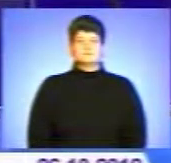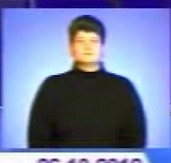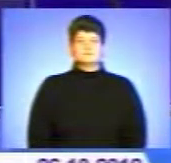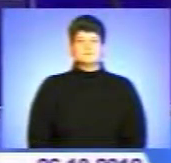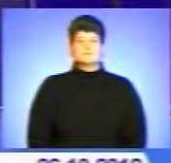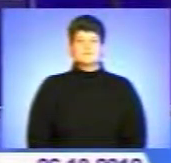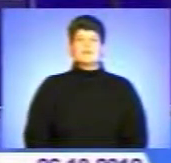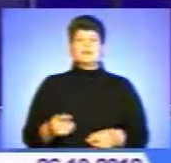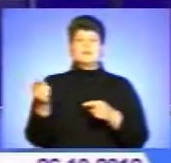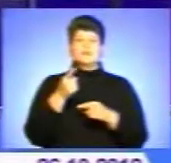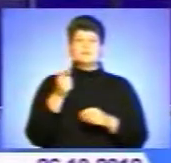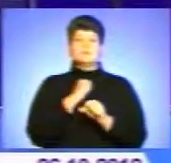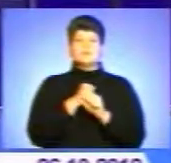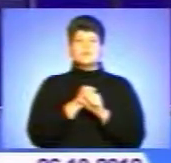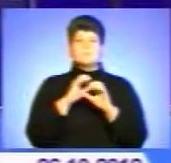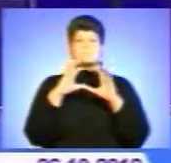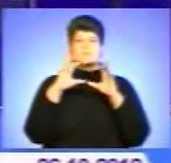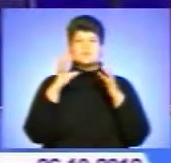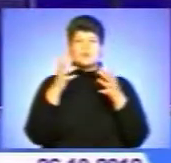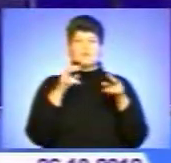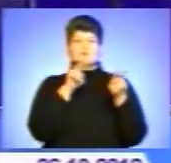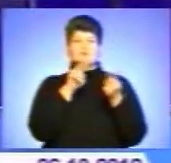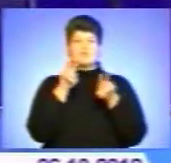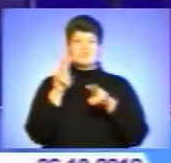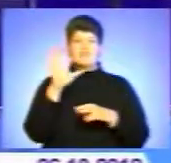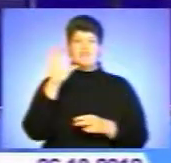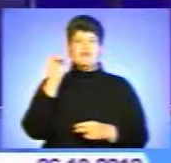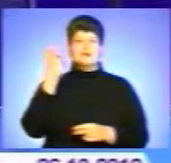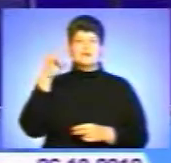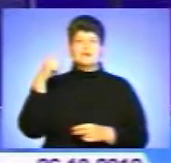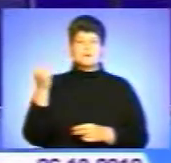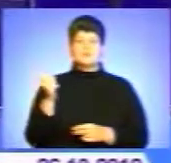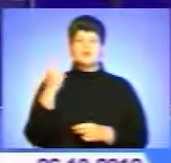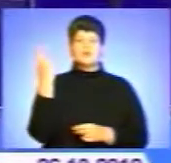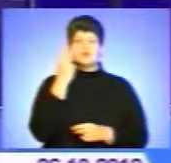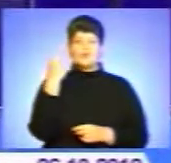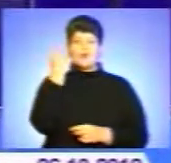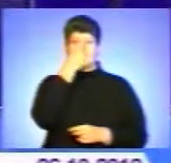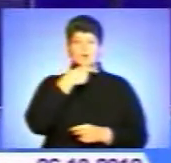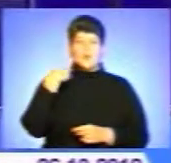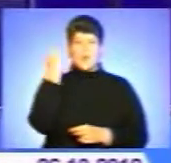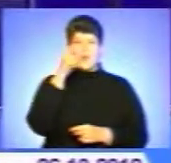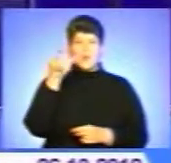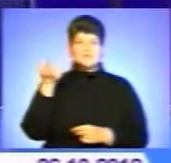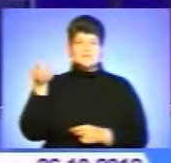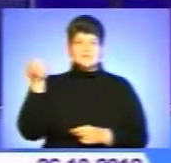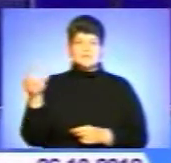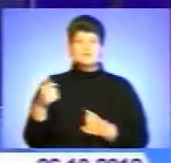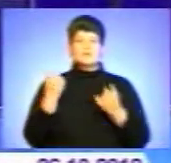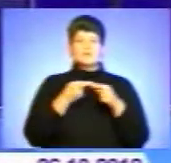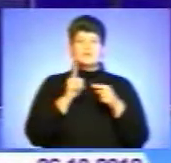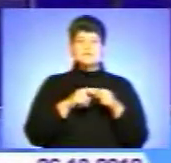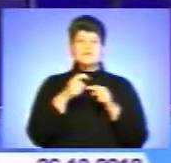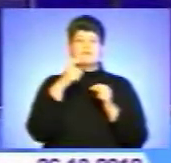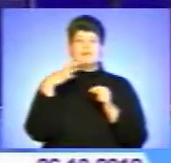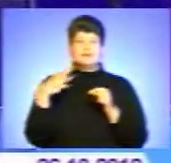На Тернопільщині працюють міжнародні спостерігачі Газвенгрії. Двоє осіб – Фар Джозеф та Ердос Андре Георгіс – у ці хвилини